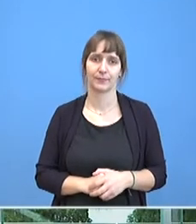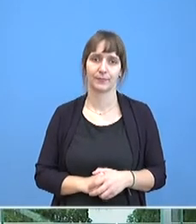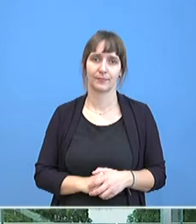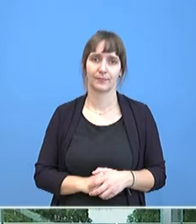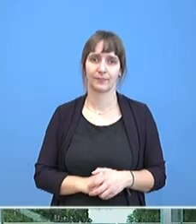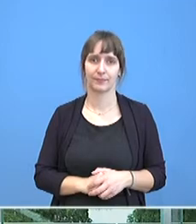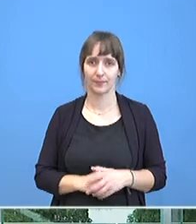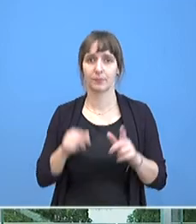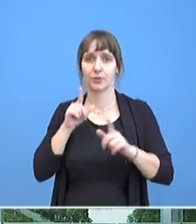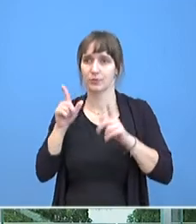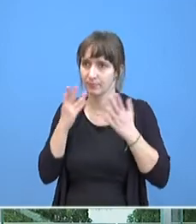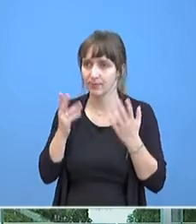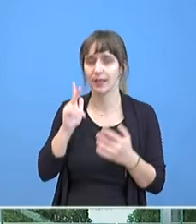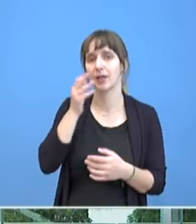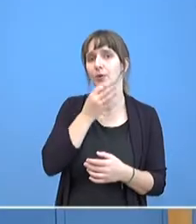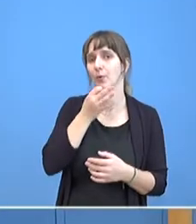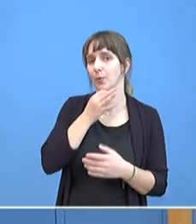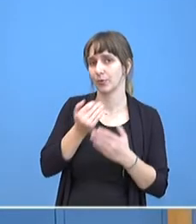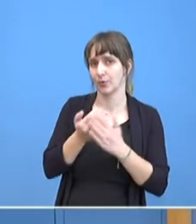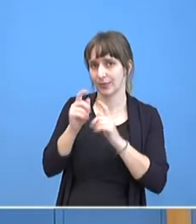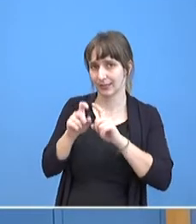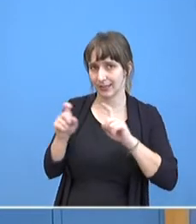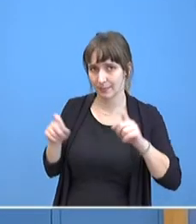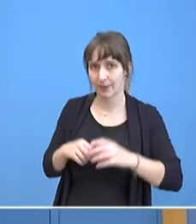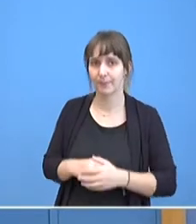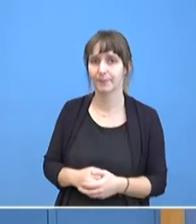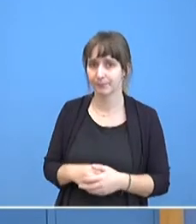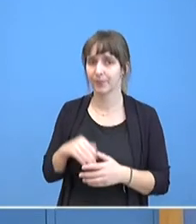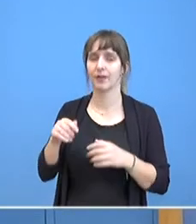Herr Jung mit einem neuen Thema. Das geht ans Verteidigungsministerium.